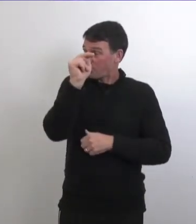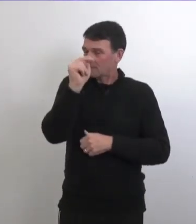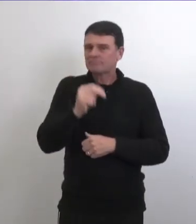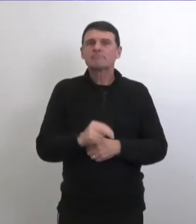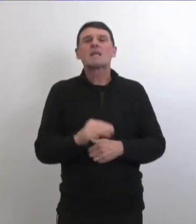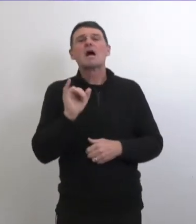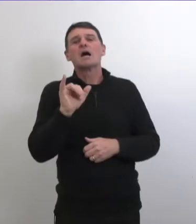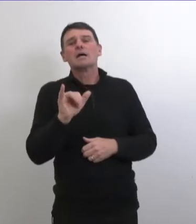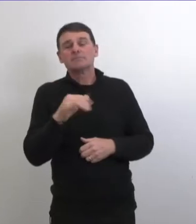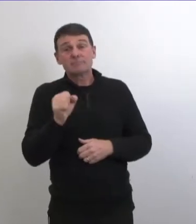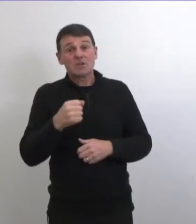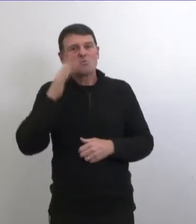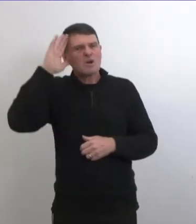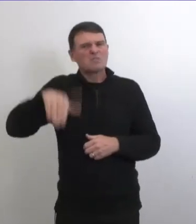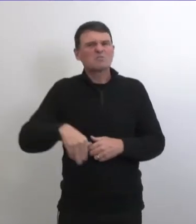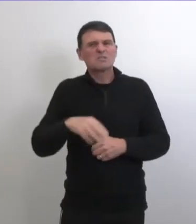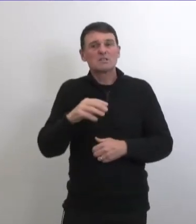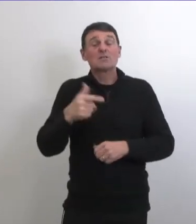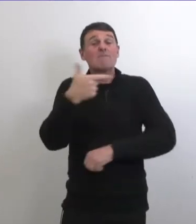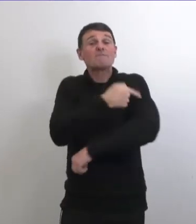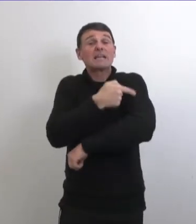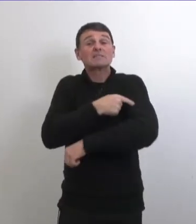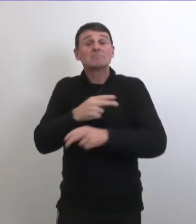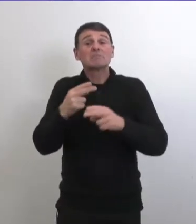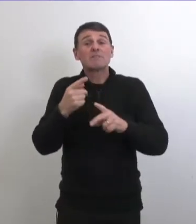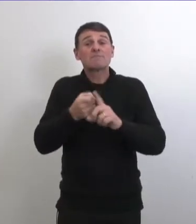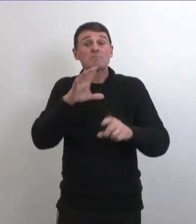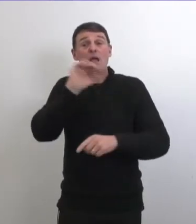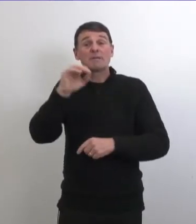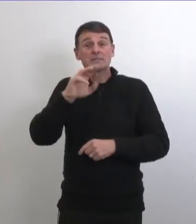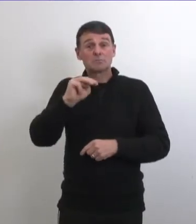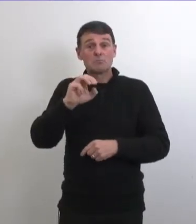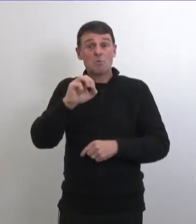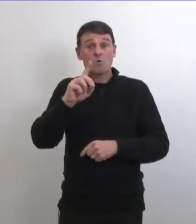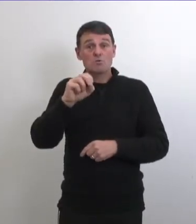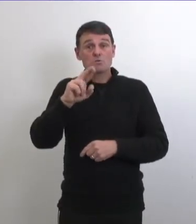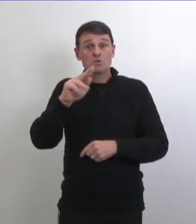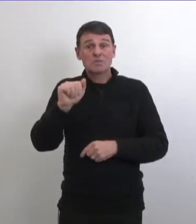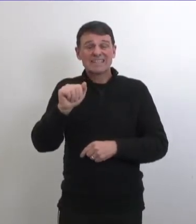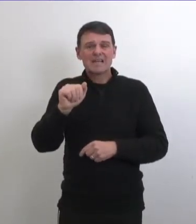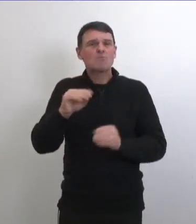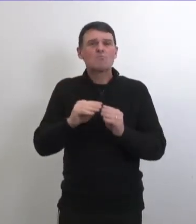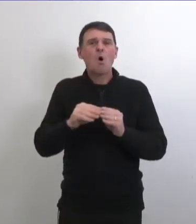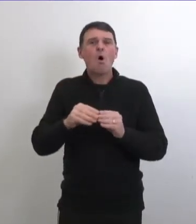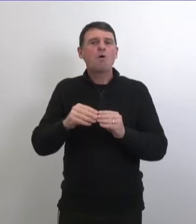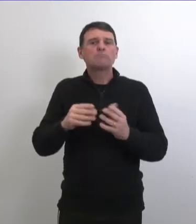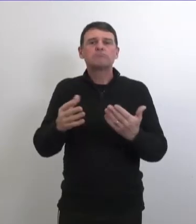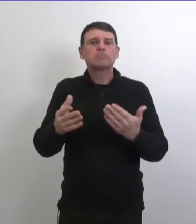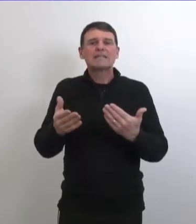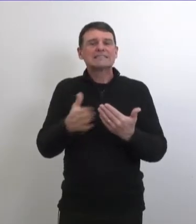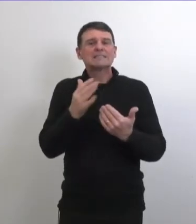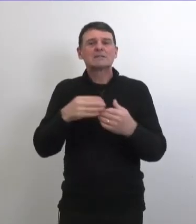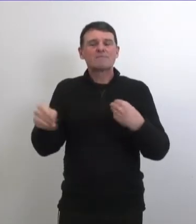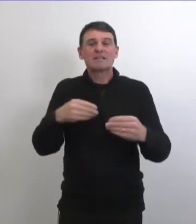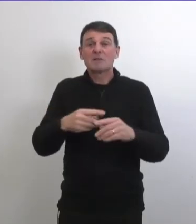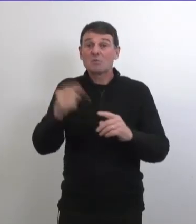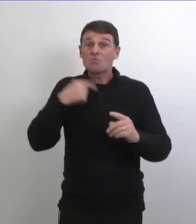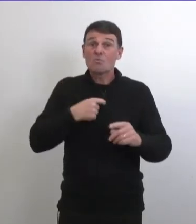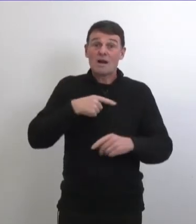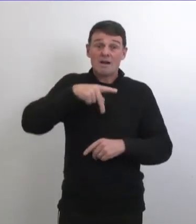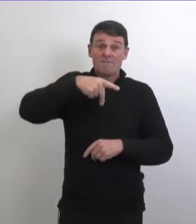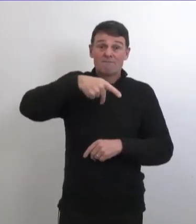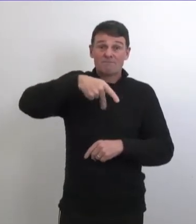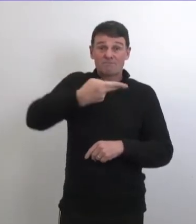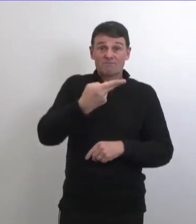ça serait utile pour les communautés du nord bon on savait déjà dès le début que du point de vue logistique le vaccin moderne a serait